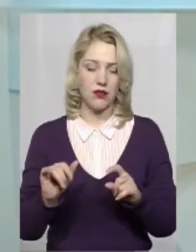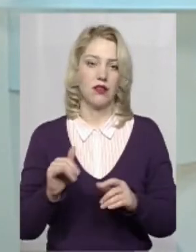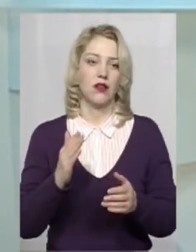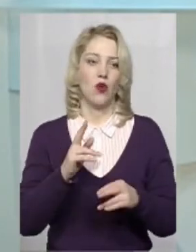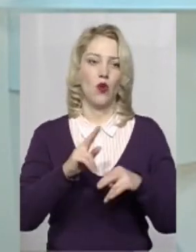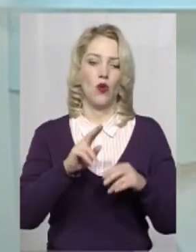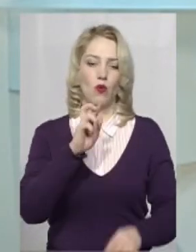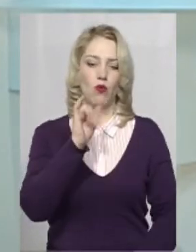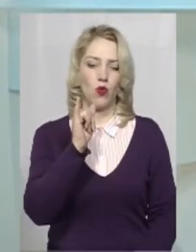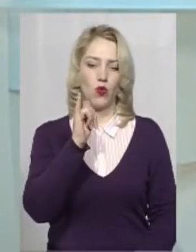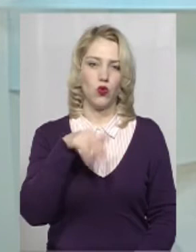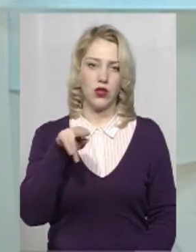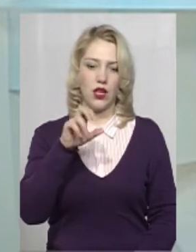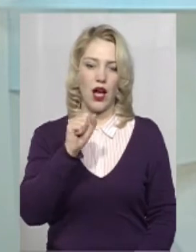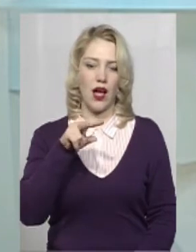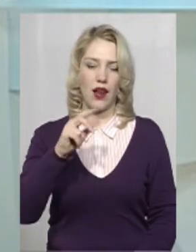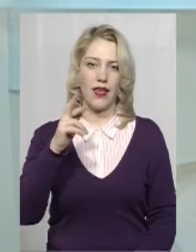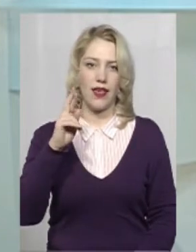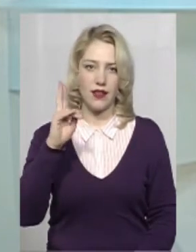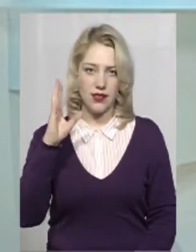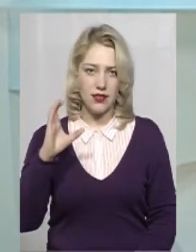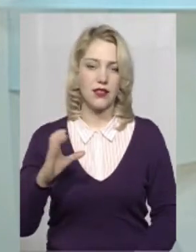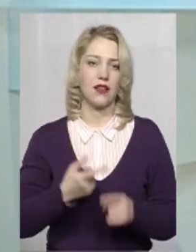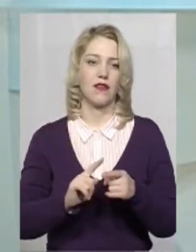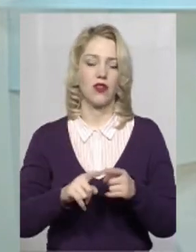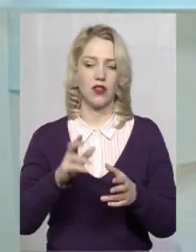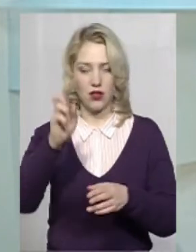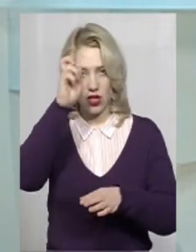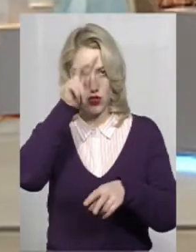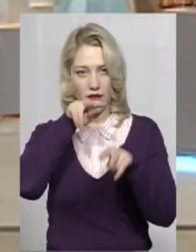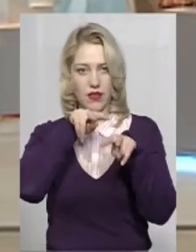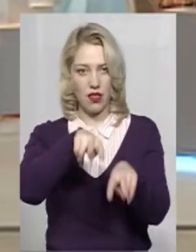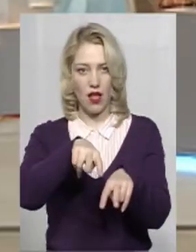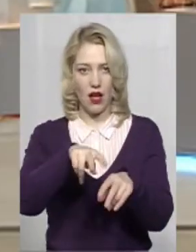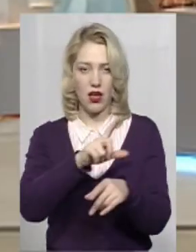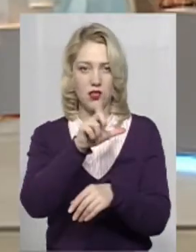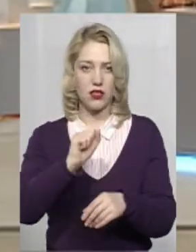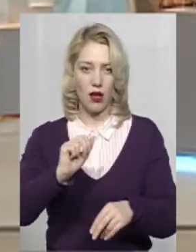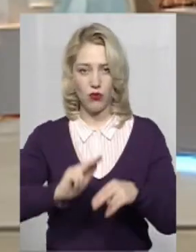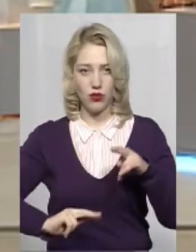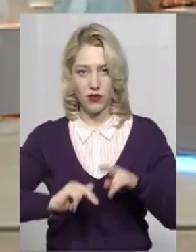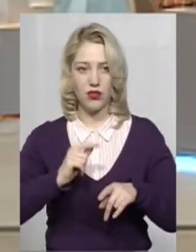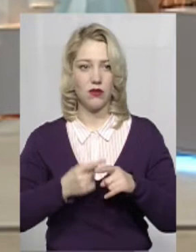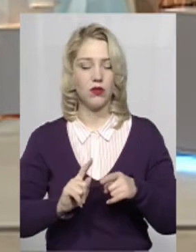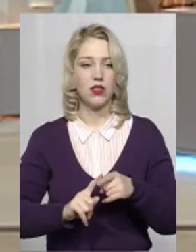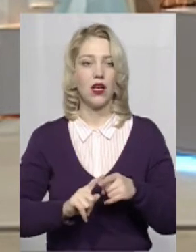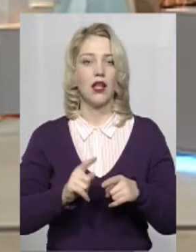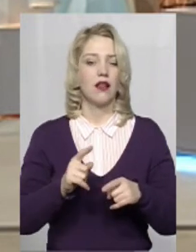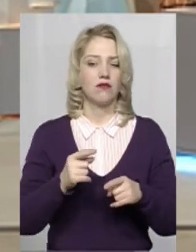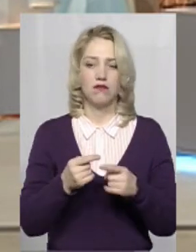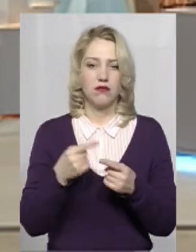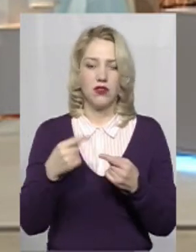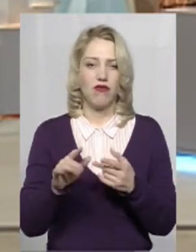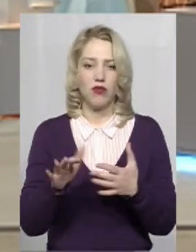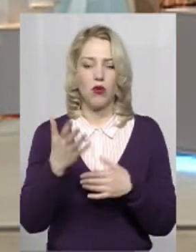будильянс, потужний будівельник. Тут є державний нагляд за будівництвом. В даному випадку це не той випадок,